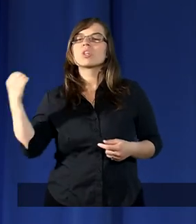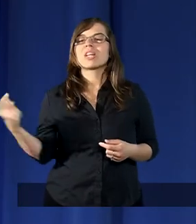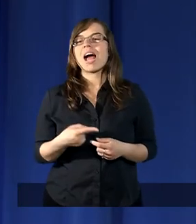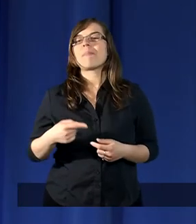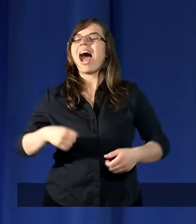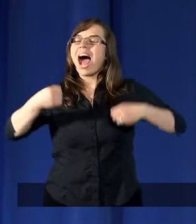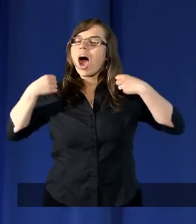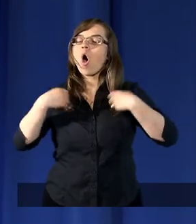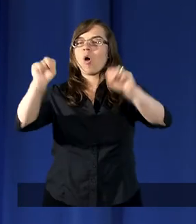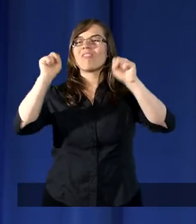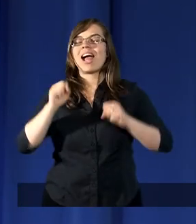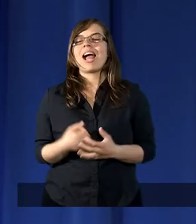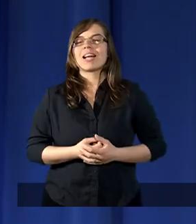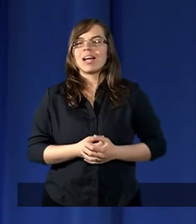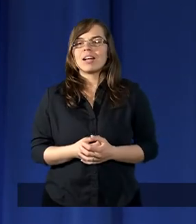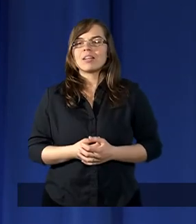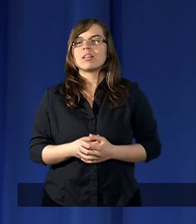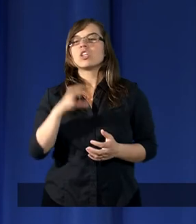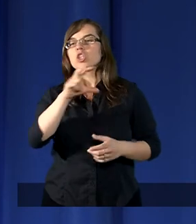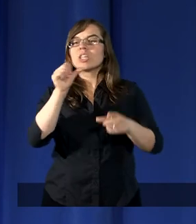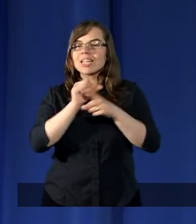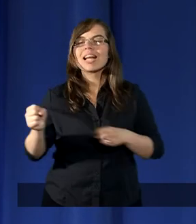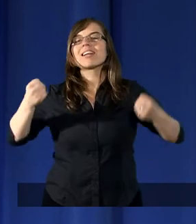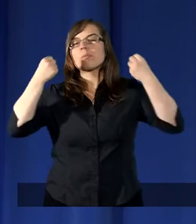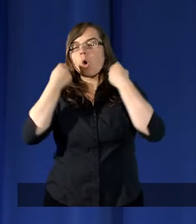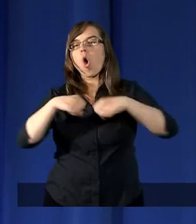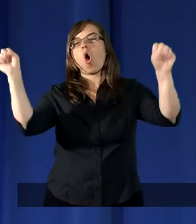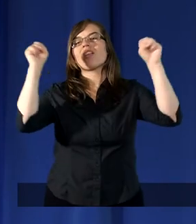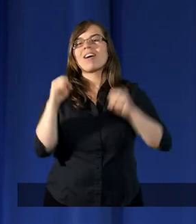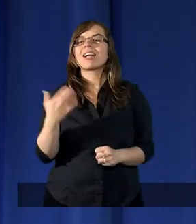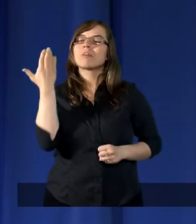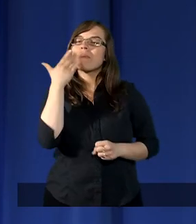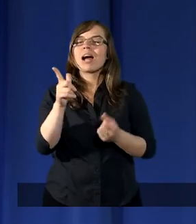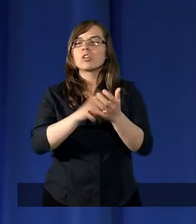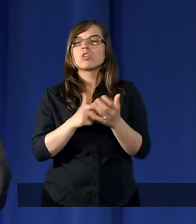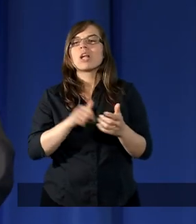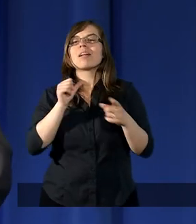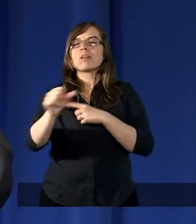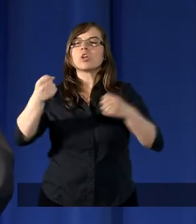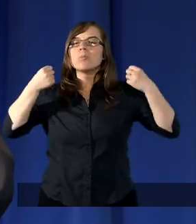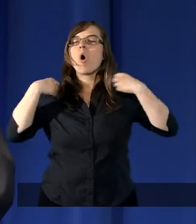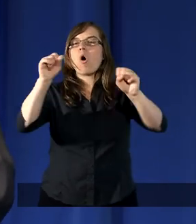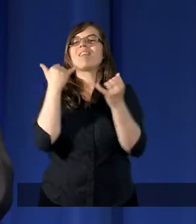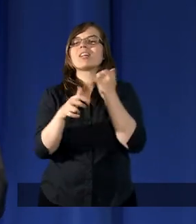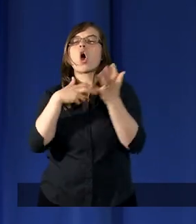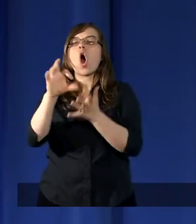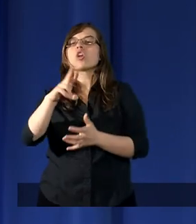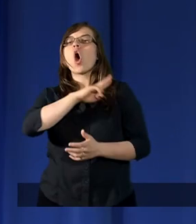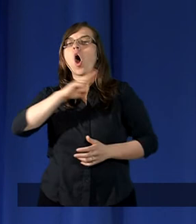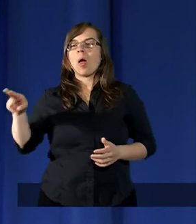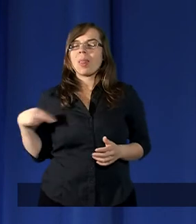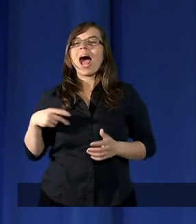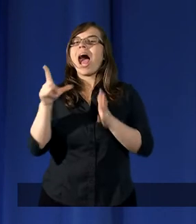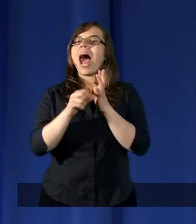odwagę. Czy jesteśmy odważni? Bardzo często jesteśmy odważni, jeżeli chodzi o nas.